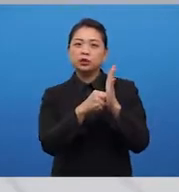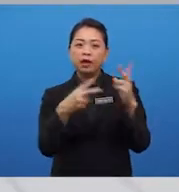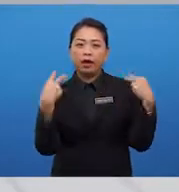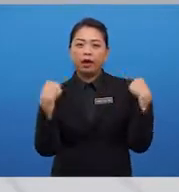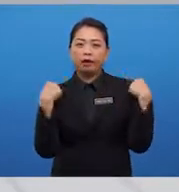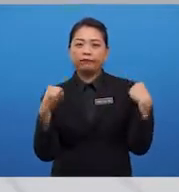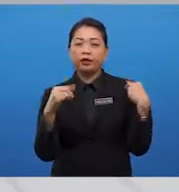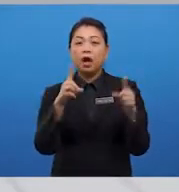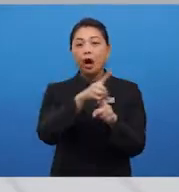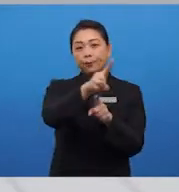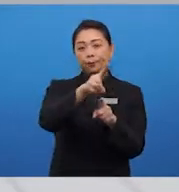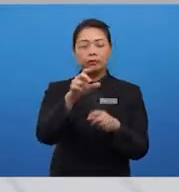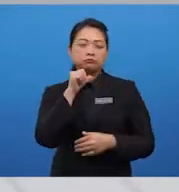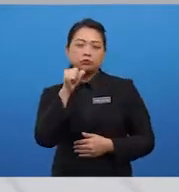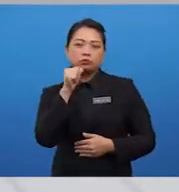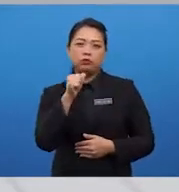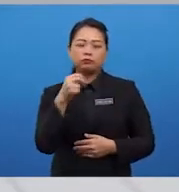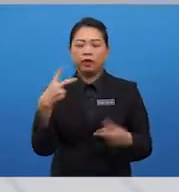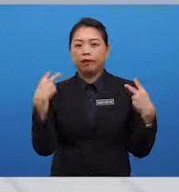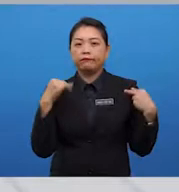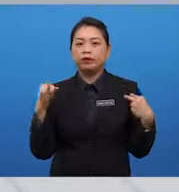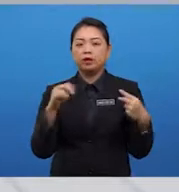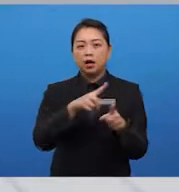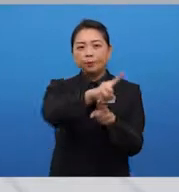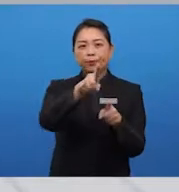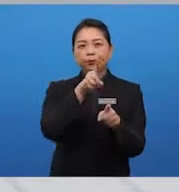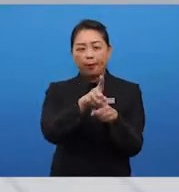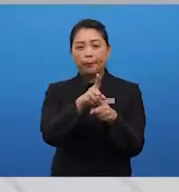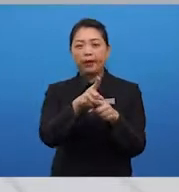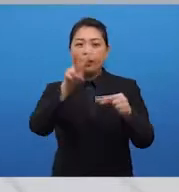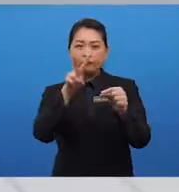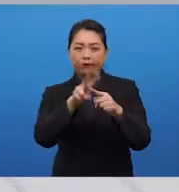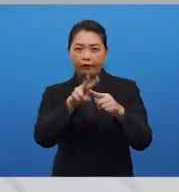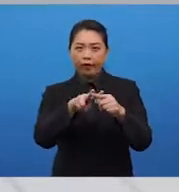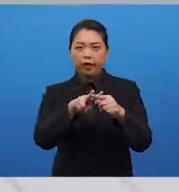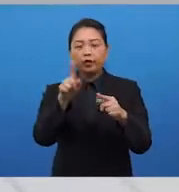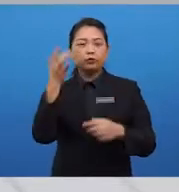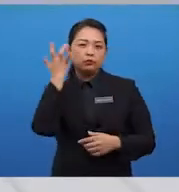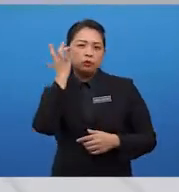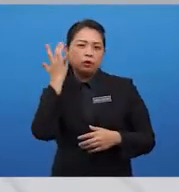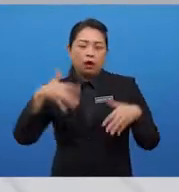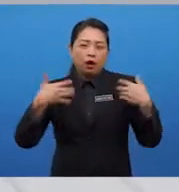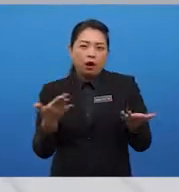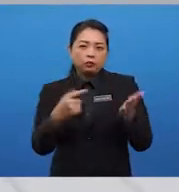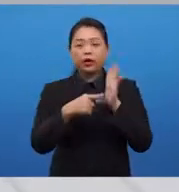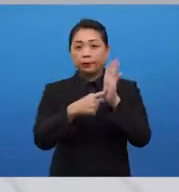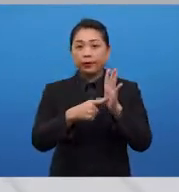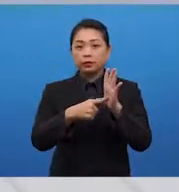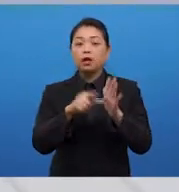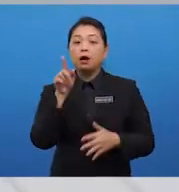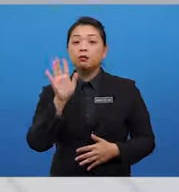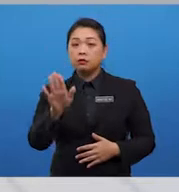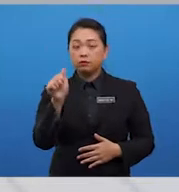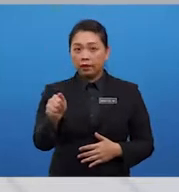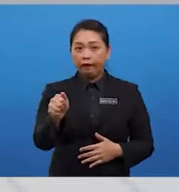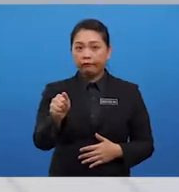appropriate vocabulary, you do not know how to express yourself, you do not know the words to use to answer